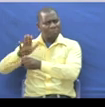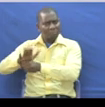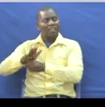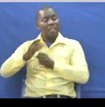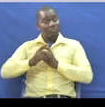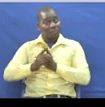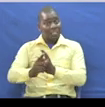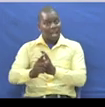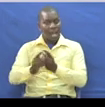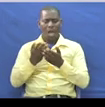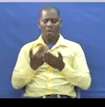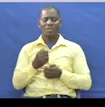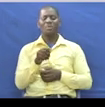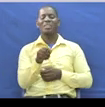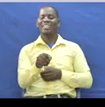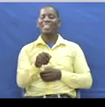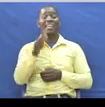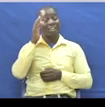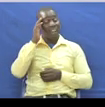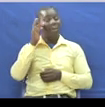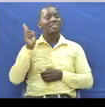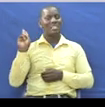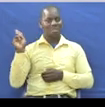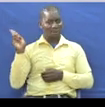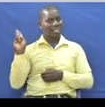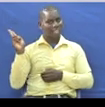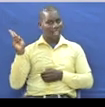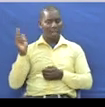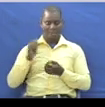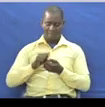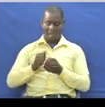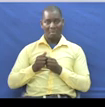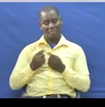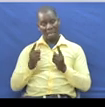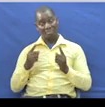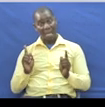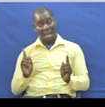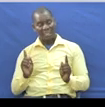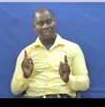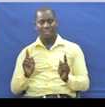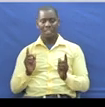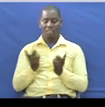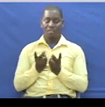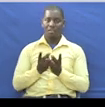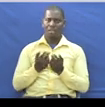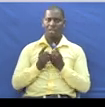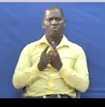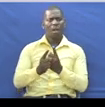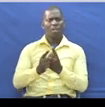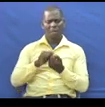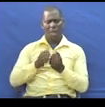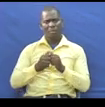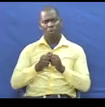Kwa Sababu Yenye Inazingatia Istolia Mitikadi Muktatha Na Utamaduni Walugalengwa